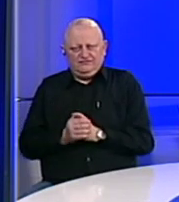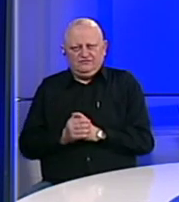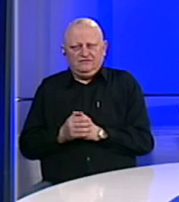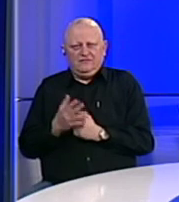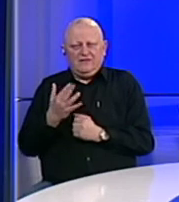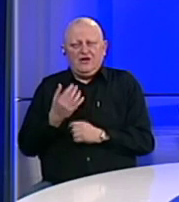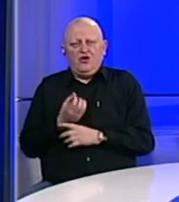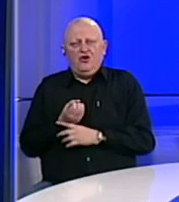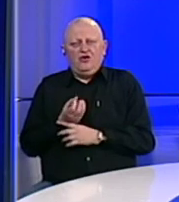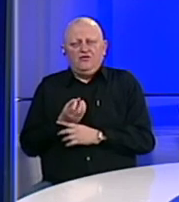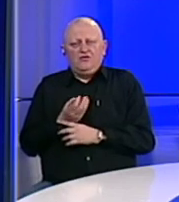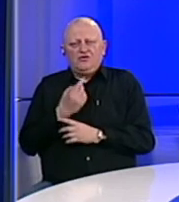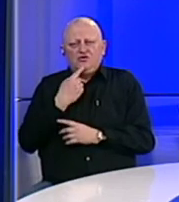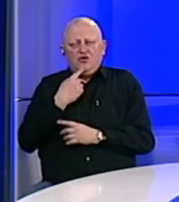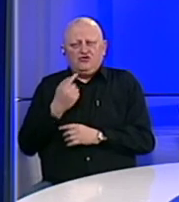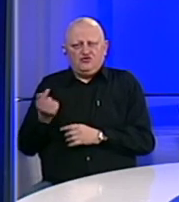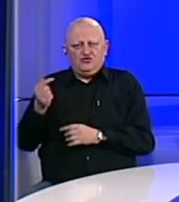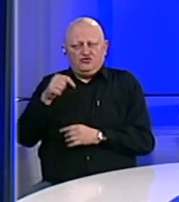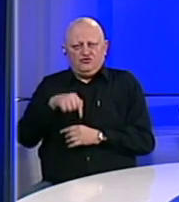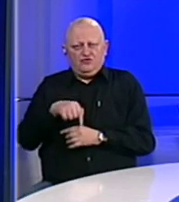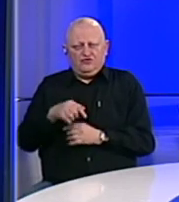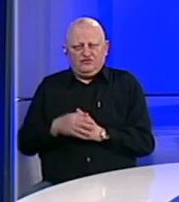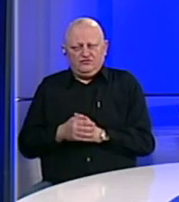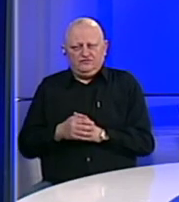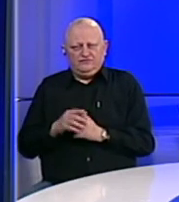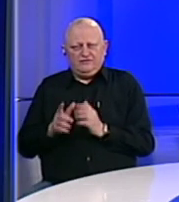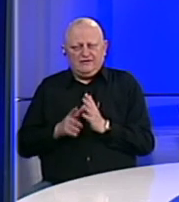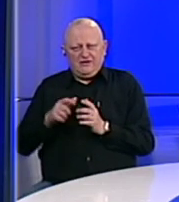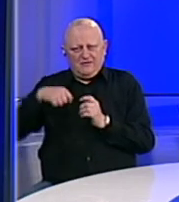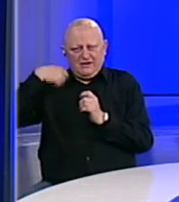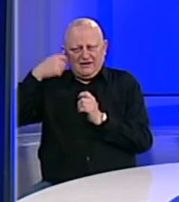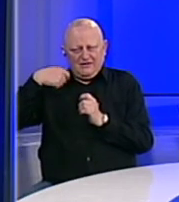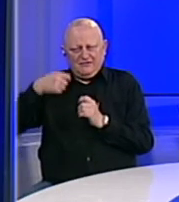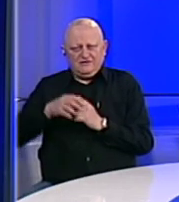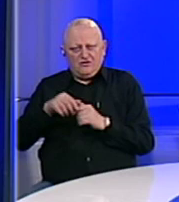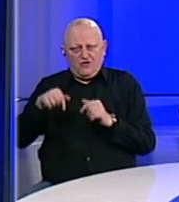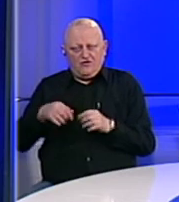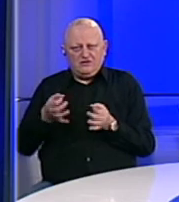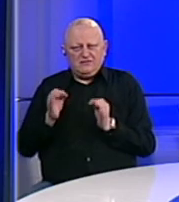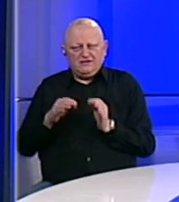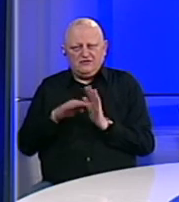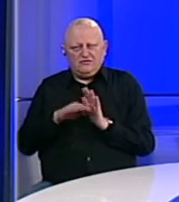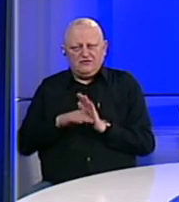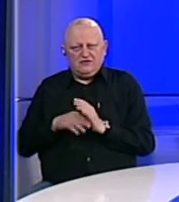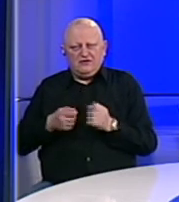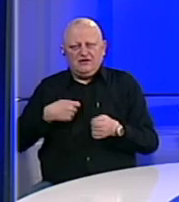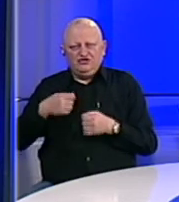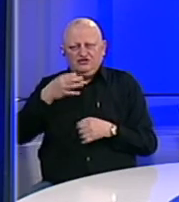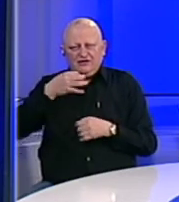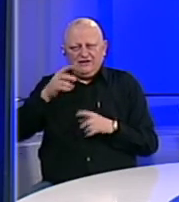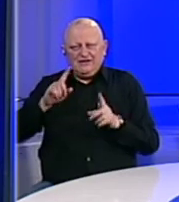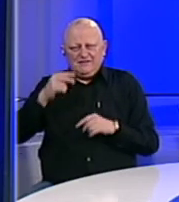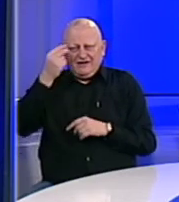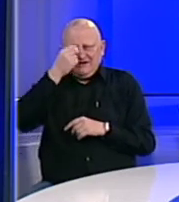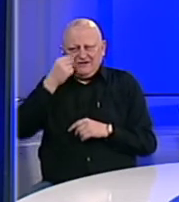Nekoliko informacija koje su pristigle tokom emitiranja ovog specijalnog programa Tržišna inspekcija